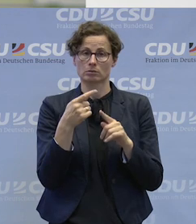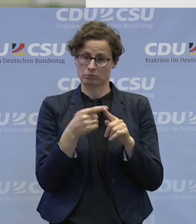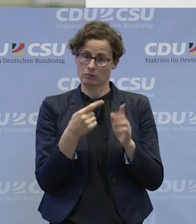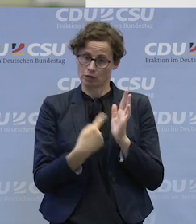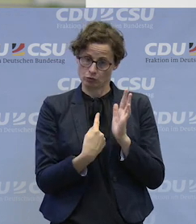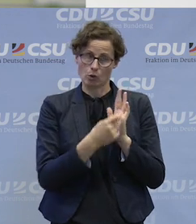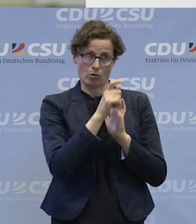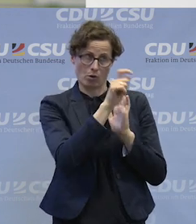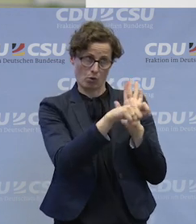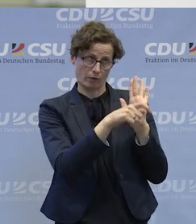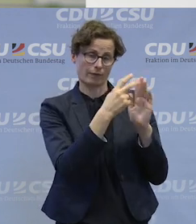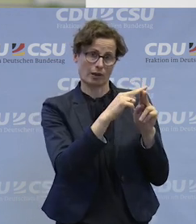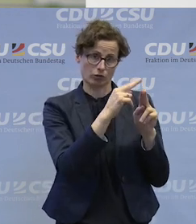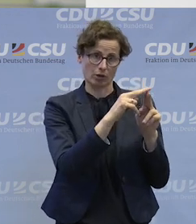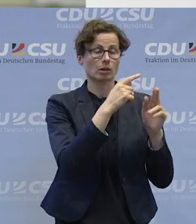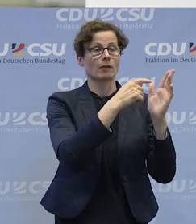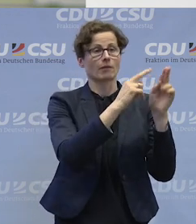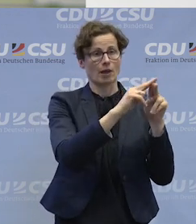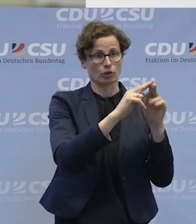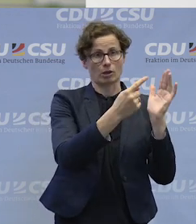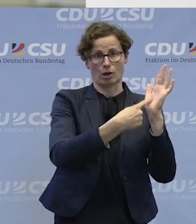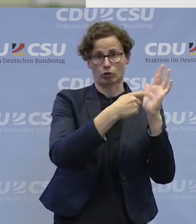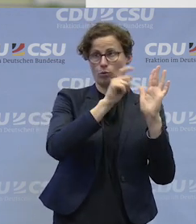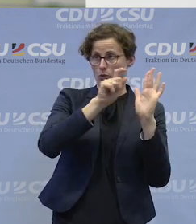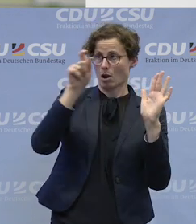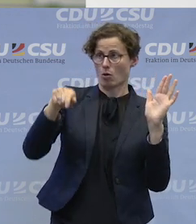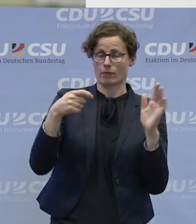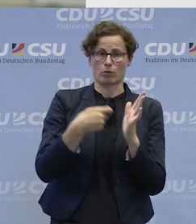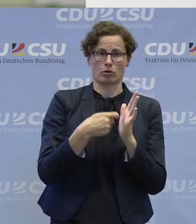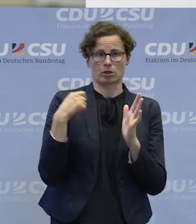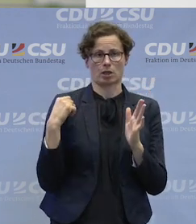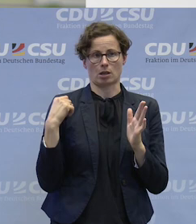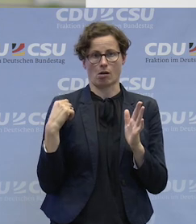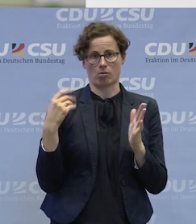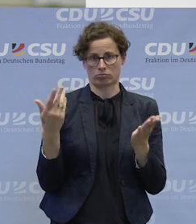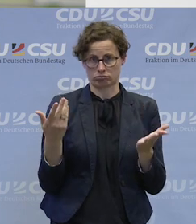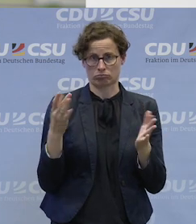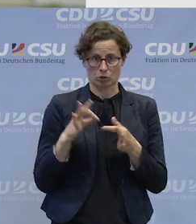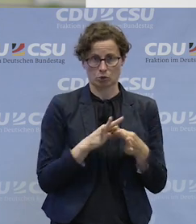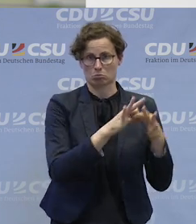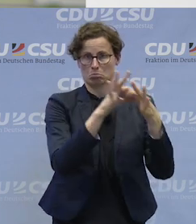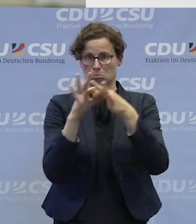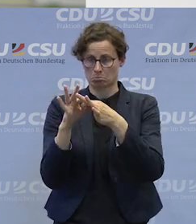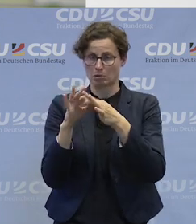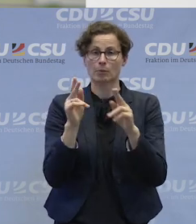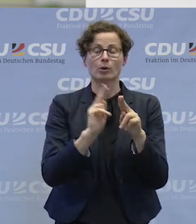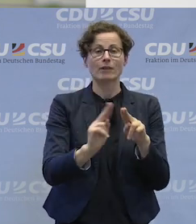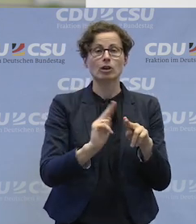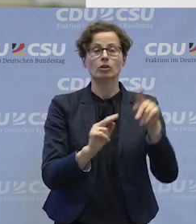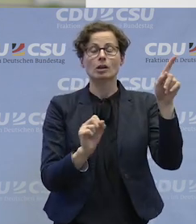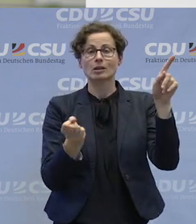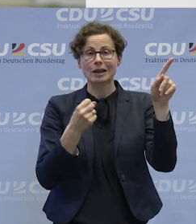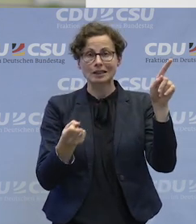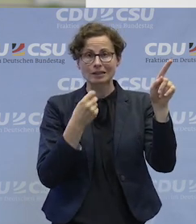und ein Anspruch der Werkstatt gegen den Kostenträger. Also andersrum gesagt, eine Werkstatt könnte nicht